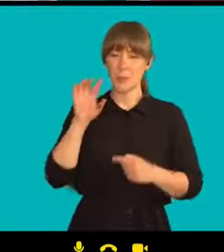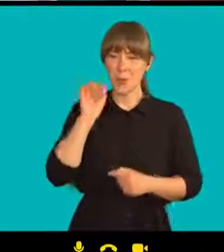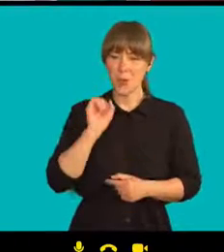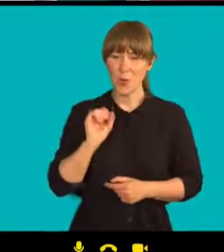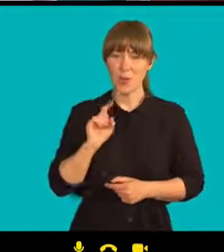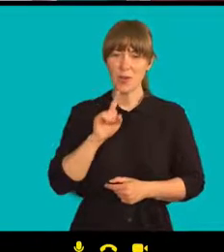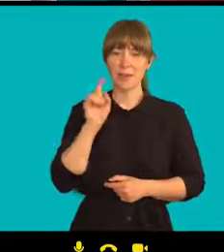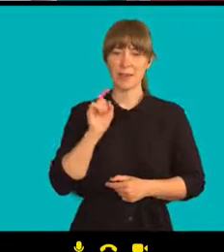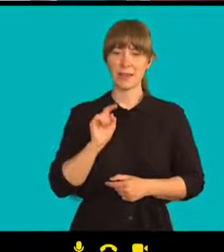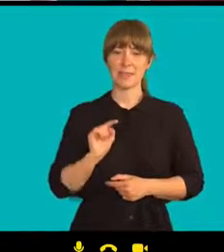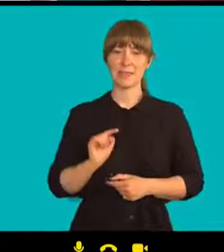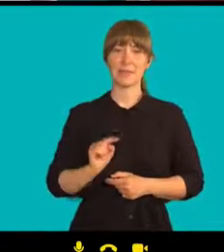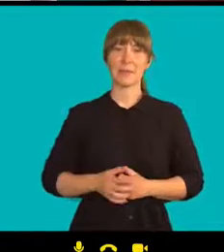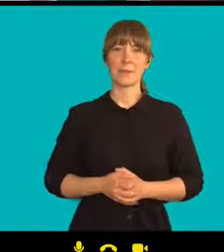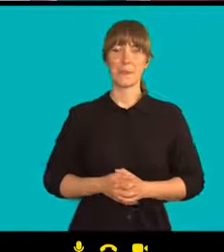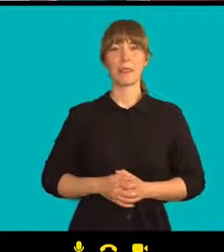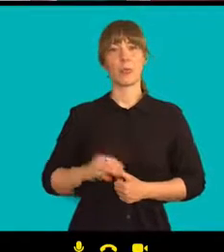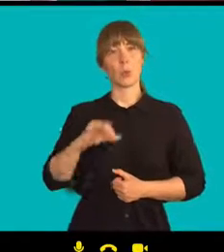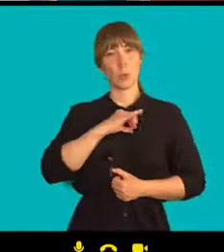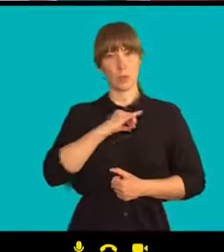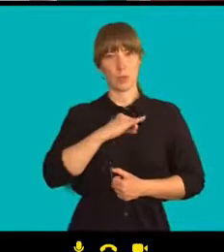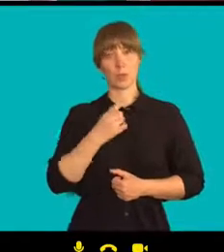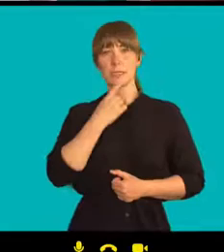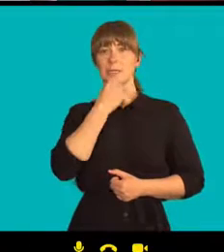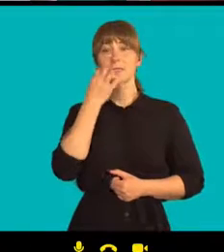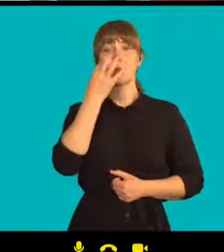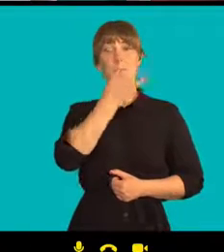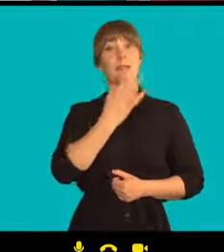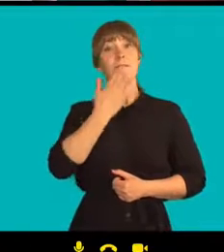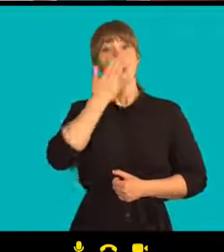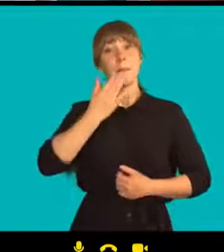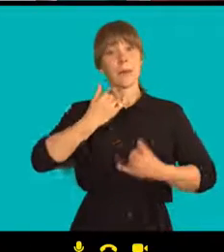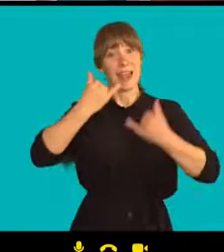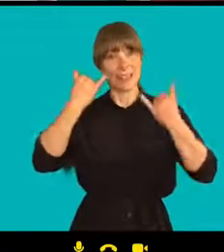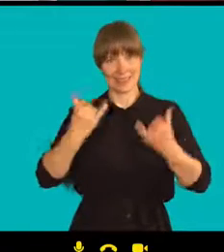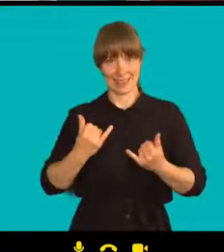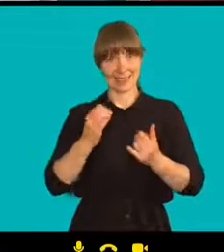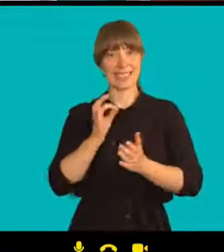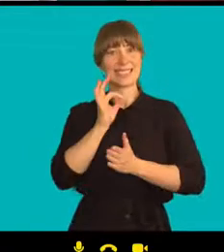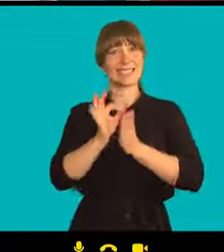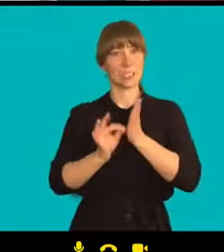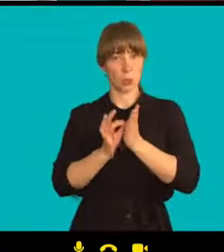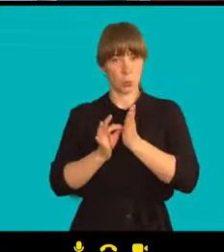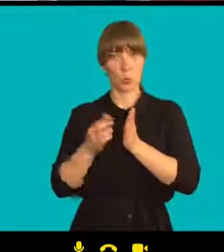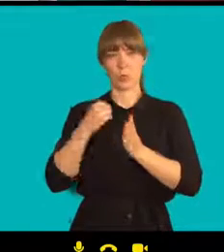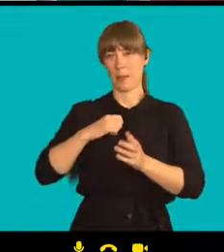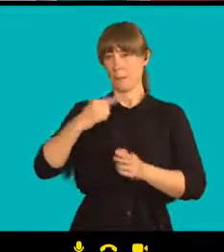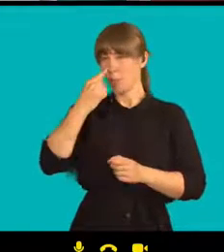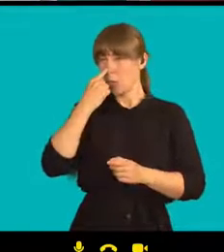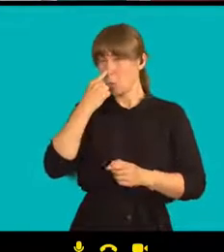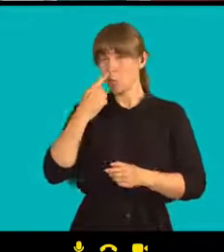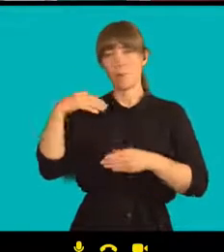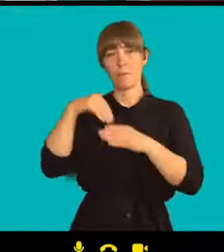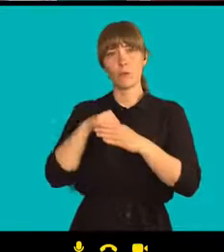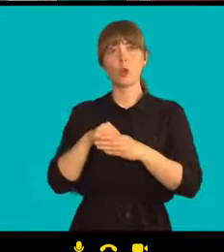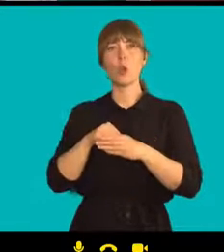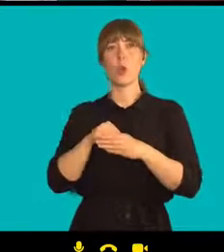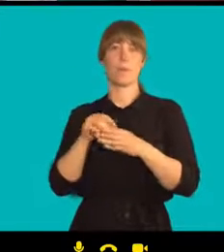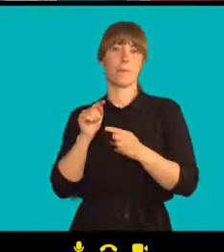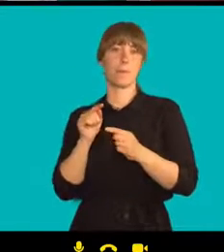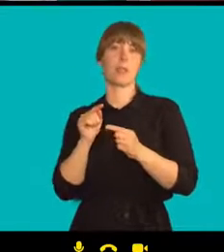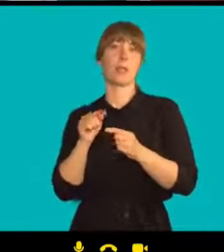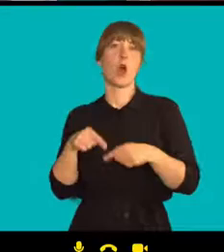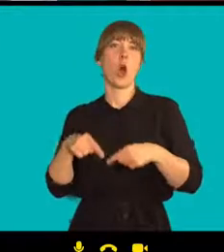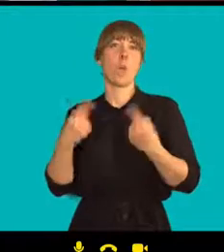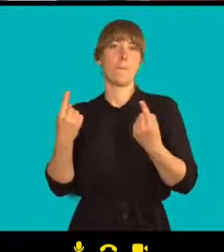Jaká je aktuální situace opozice v Bělorusku po zatčení nebo nucených emigracích několika vůdčích osobností? Tak zní